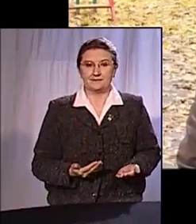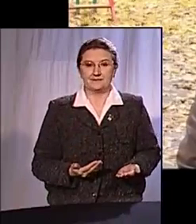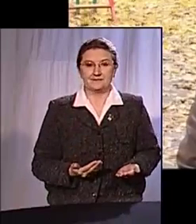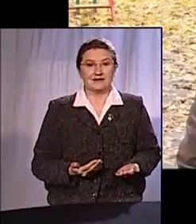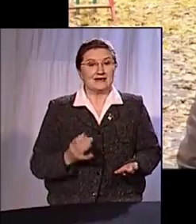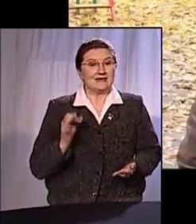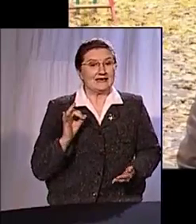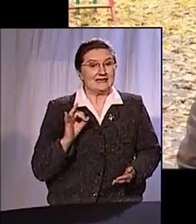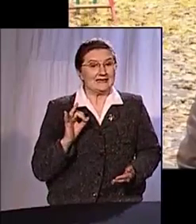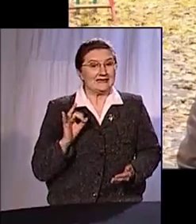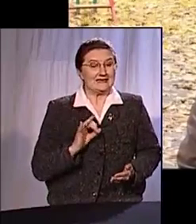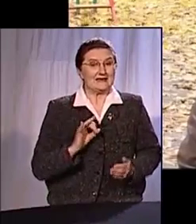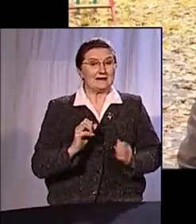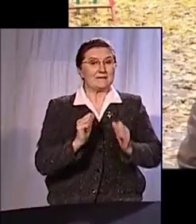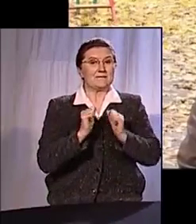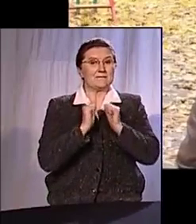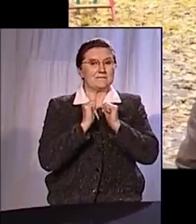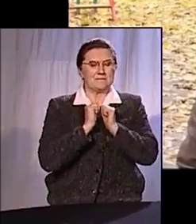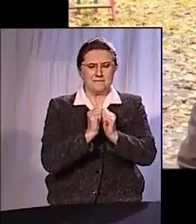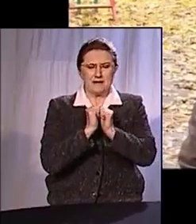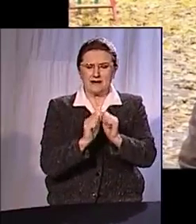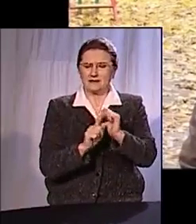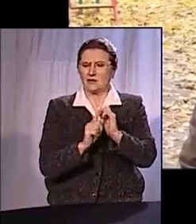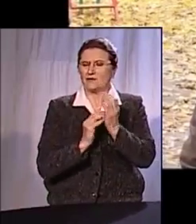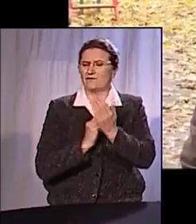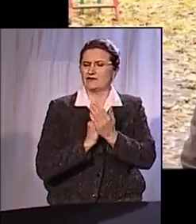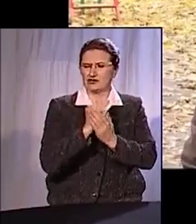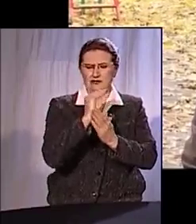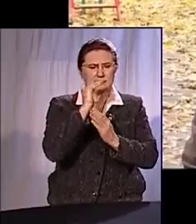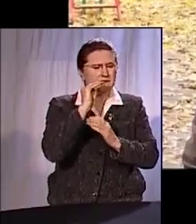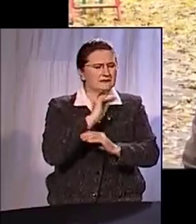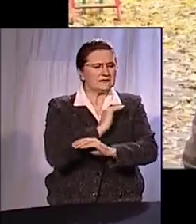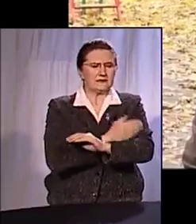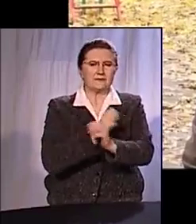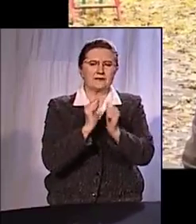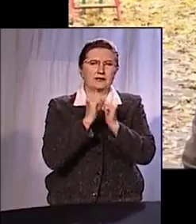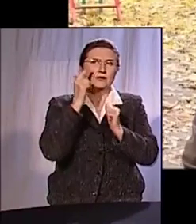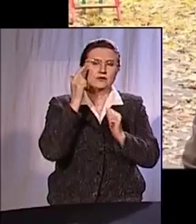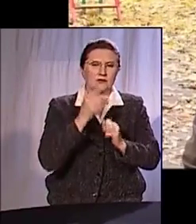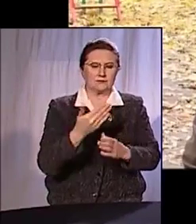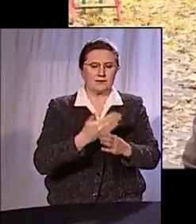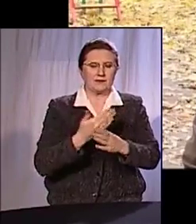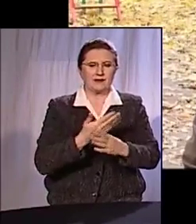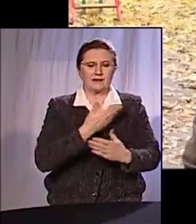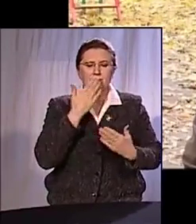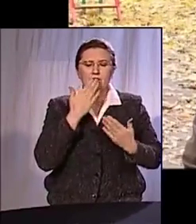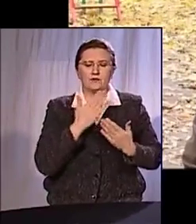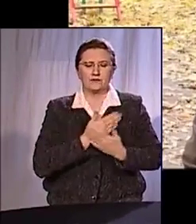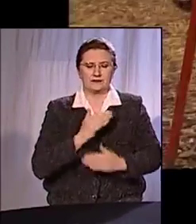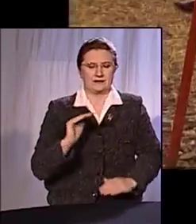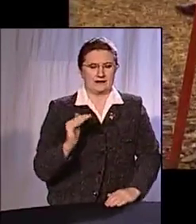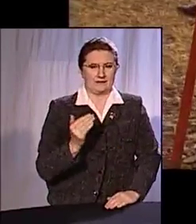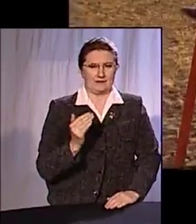И тогда молитва вышла на какой-то другой, что ли, уровень. Мы стали просить, Господи, помоги нам любить ребенка